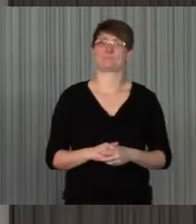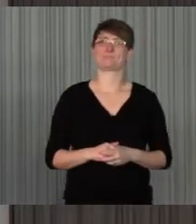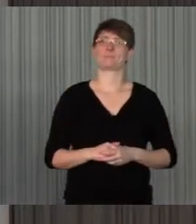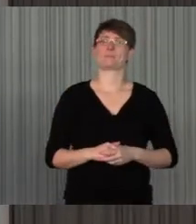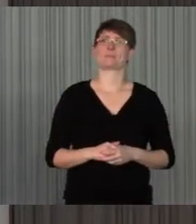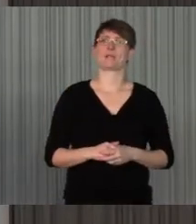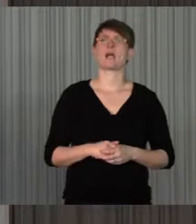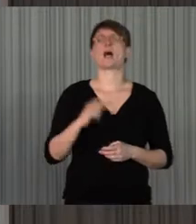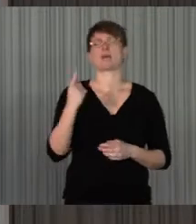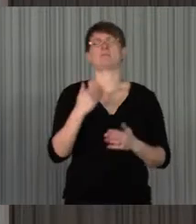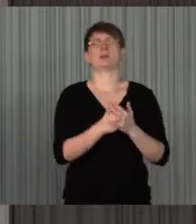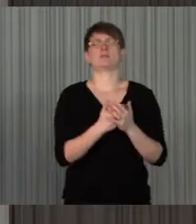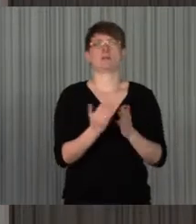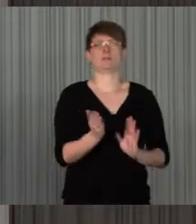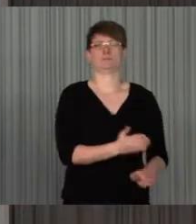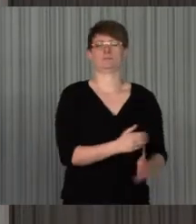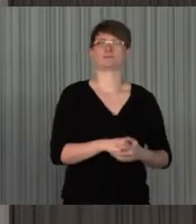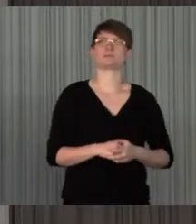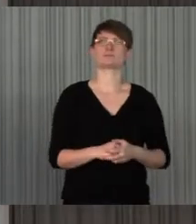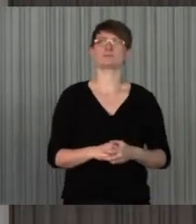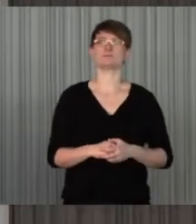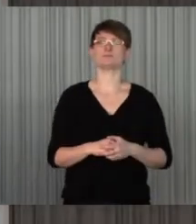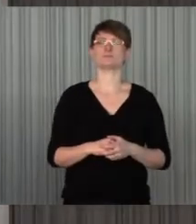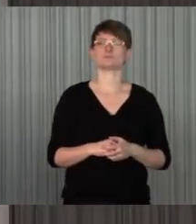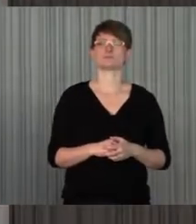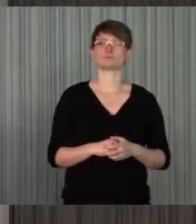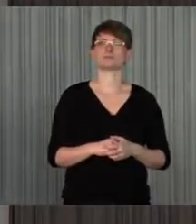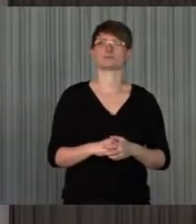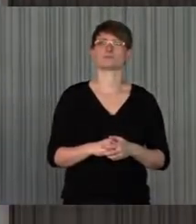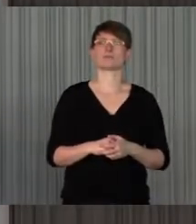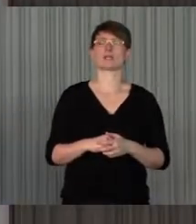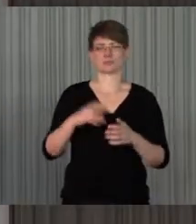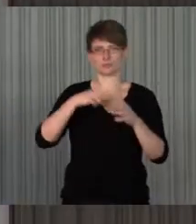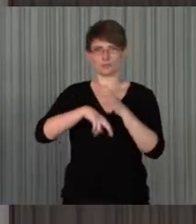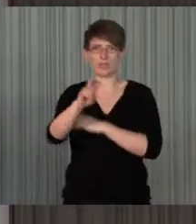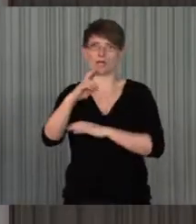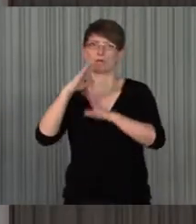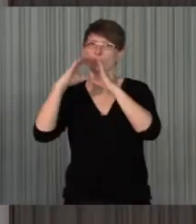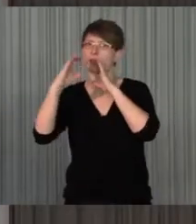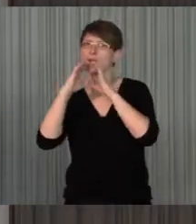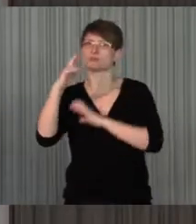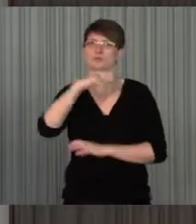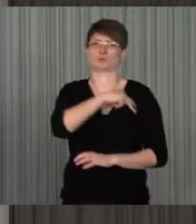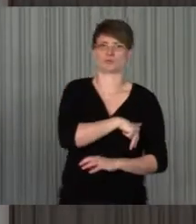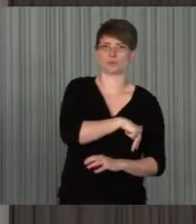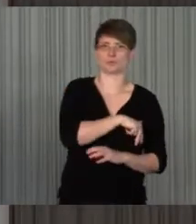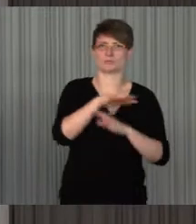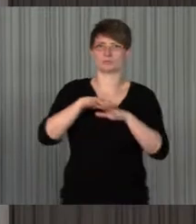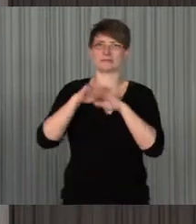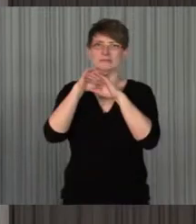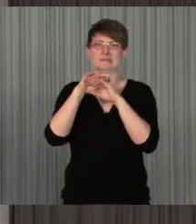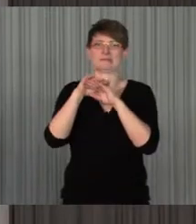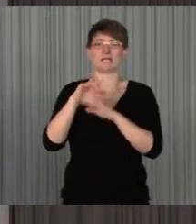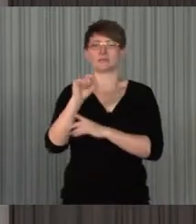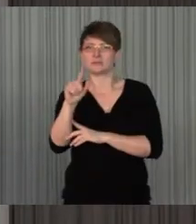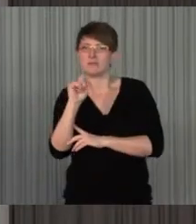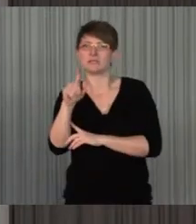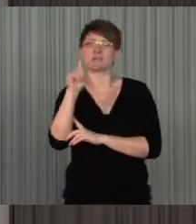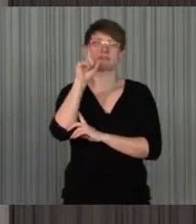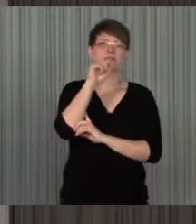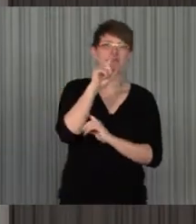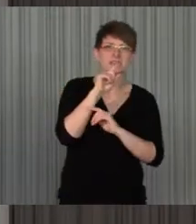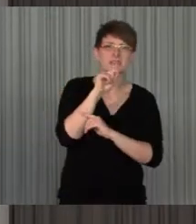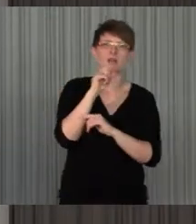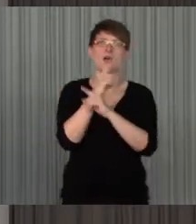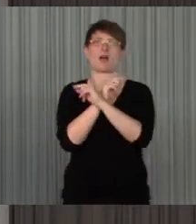Es gibt natürlich Zugang zu Informationen sozusagen, zur Kommunikation, sozialen Netzwerke, Mail, Twitter, SMS und ähnliches, erweitern die